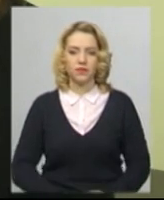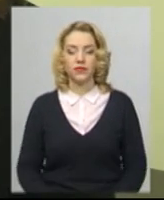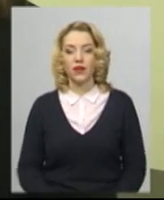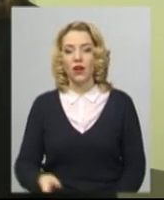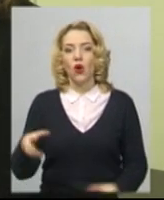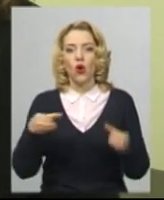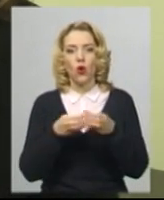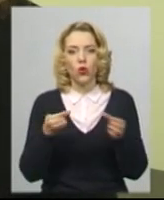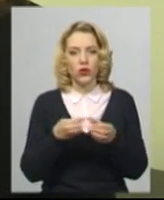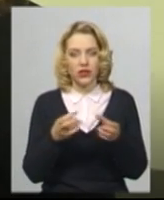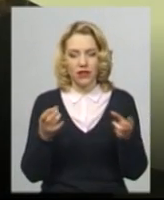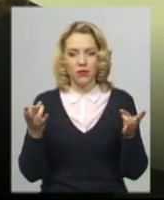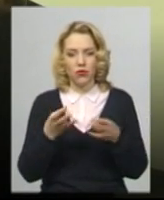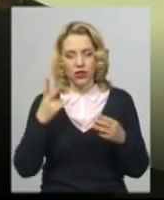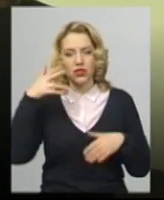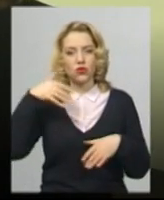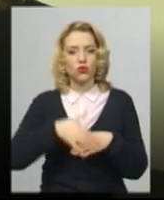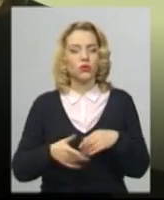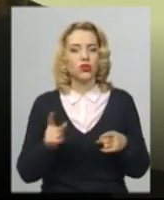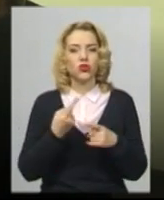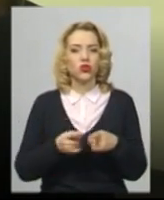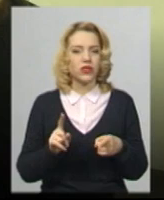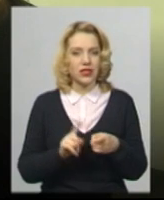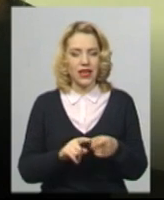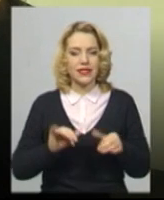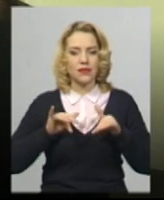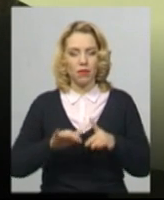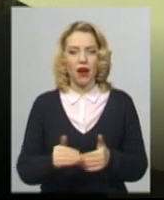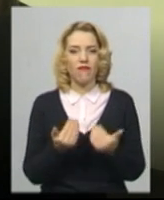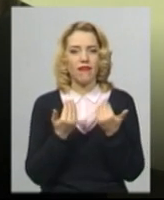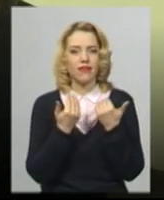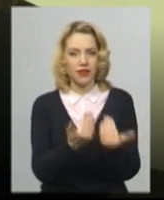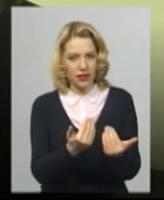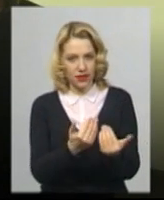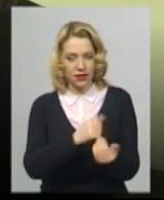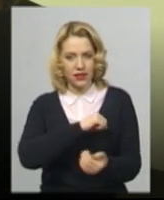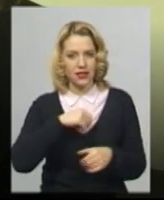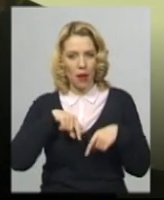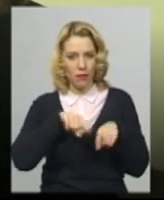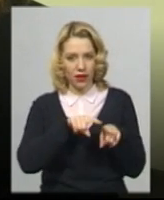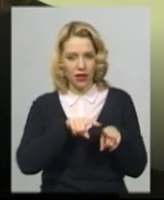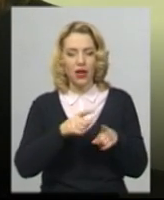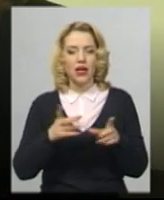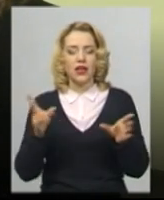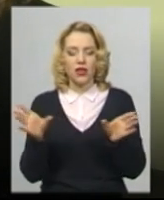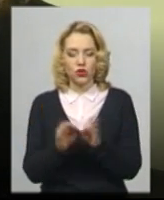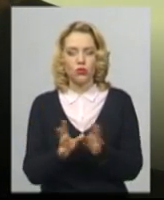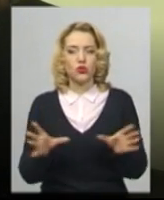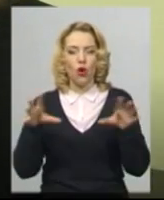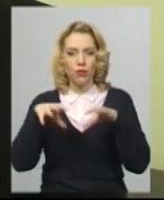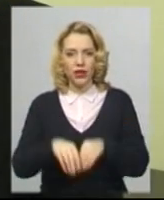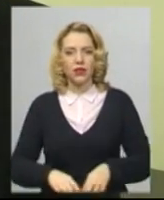Колективи мають зрозуміти, що це справа їх самих разом із об'єднаними територіальними громадами, які